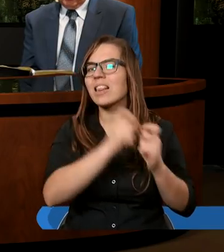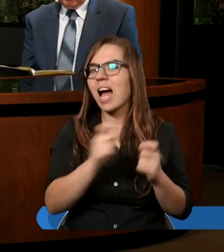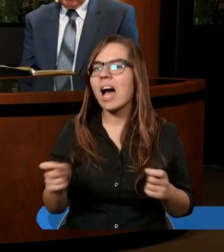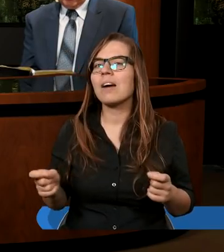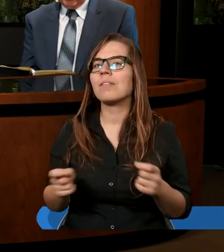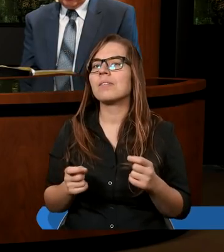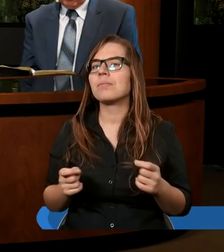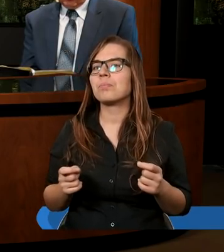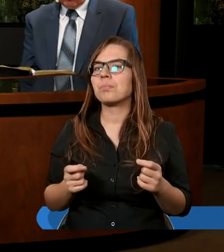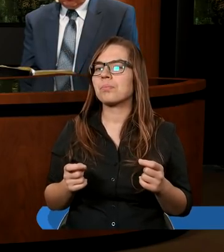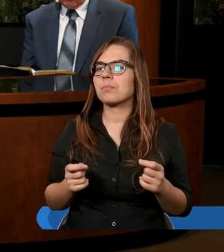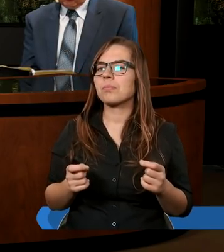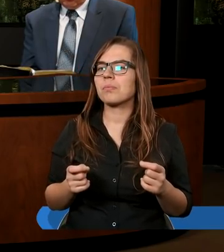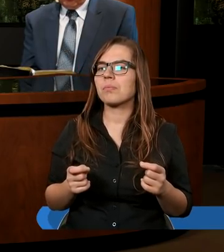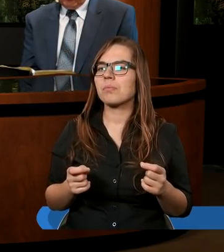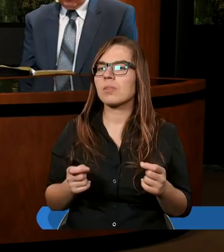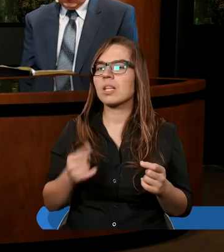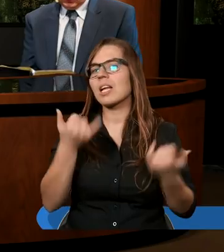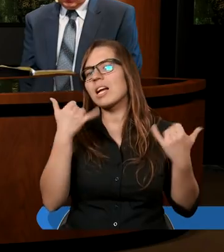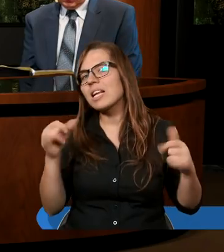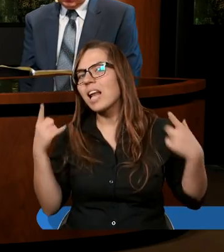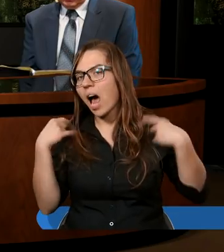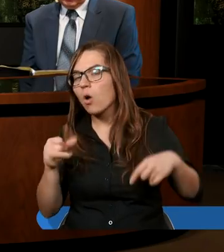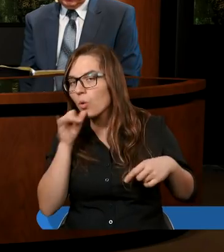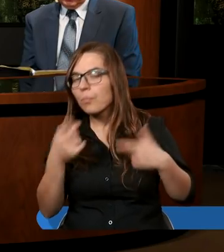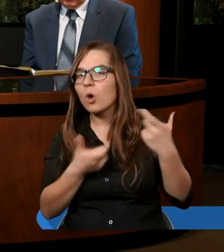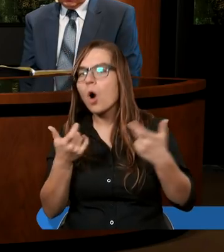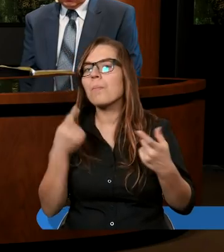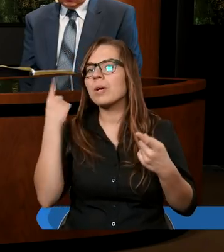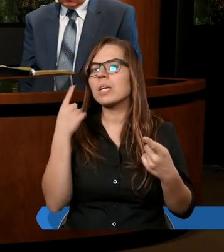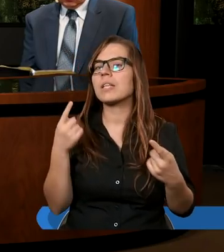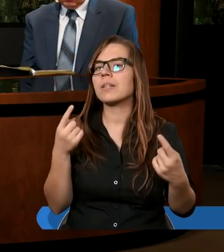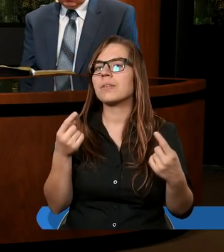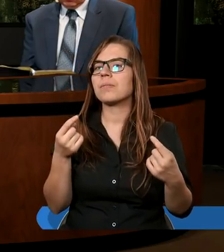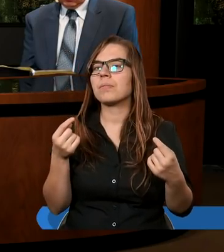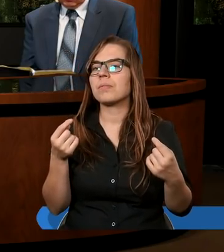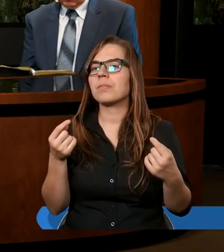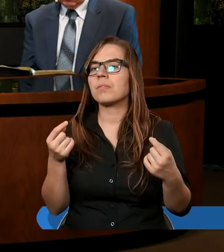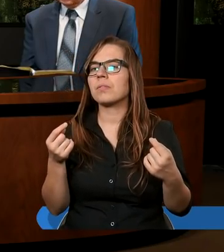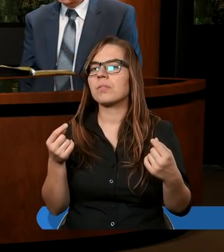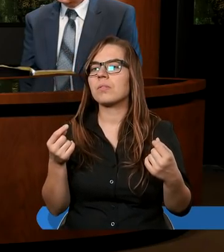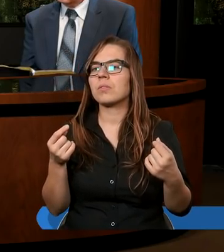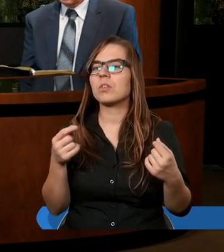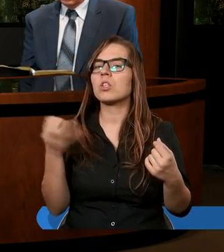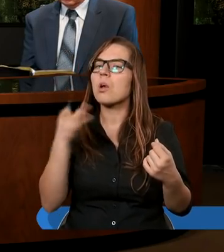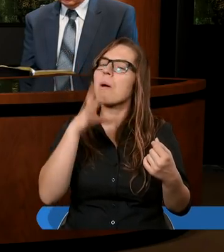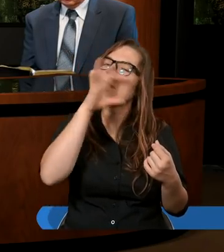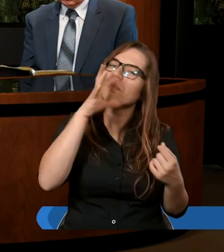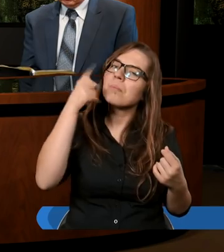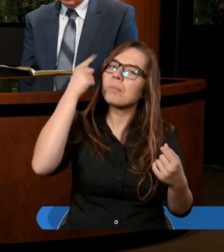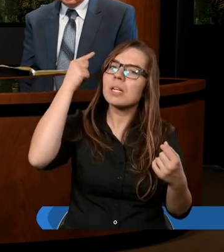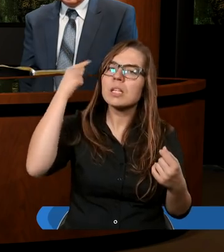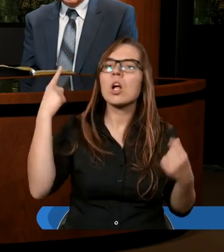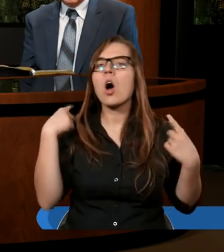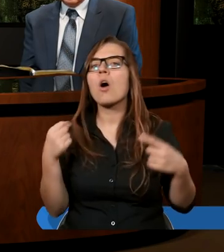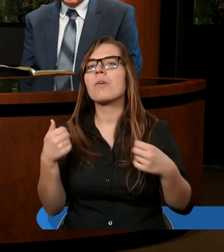kiedy widzimy naszego inną osobę, która posiada dary ducha, też powinniśmy w niej dopatrywać się osoby, która jest pod